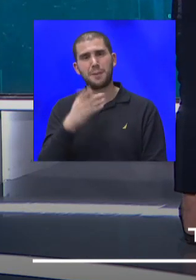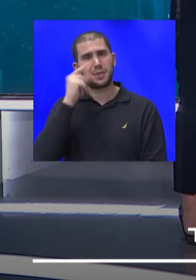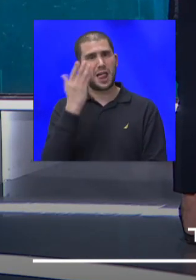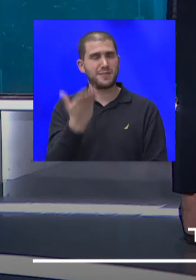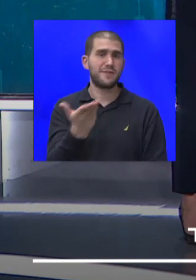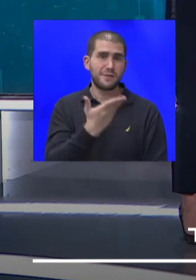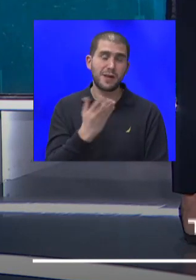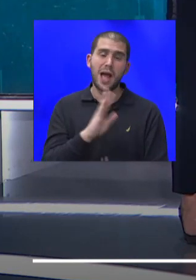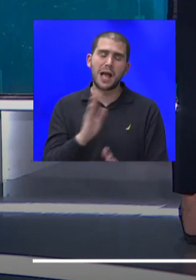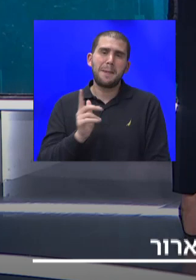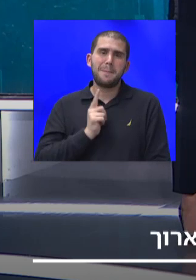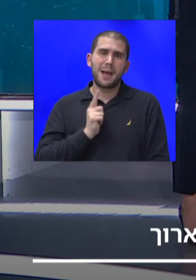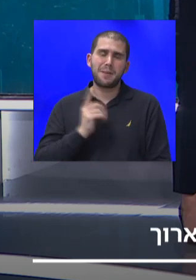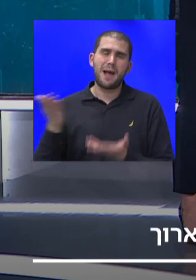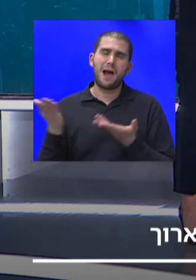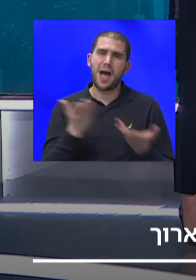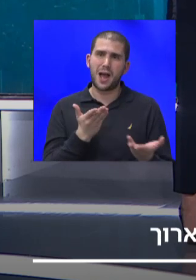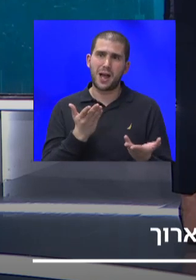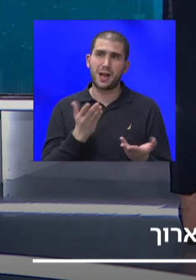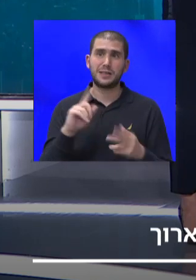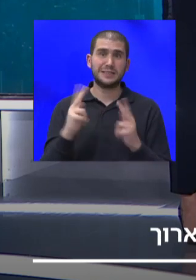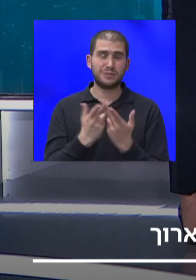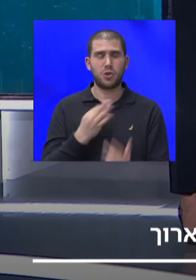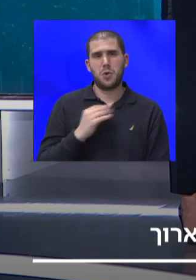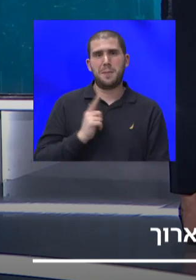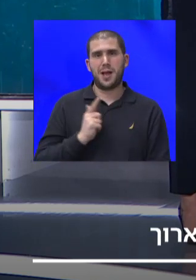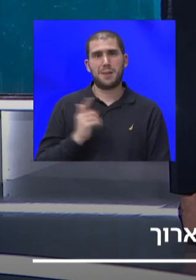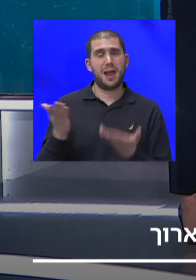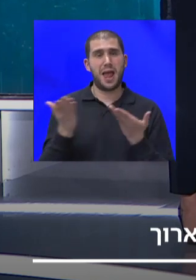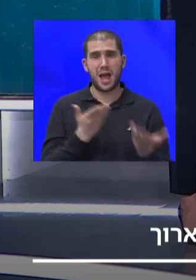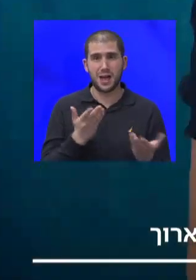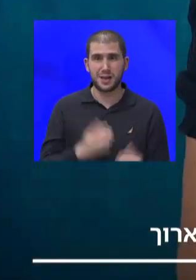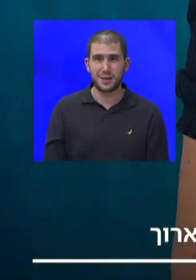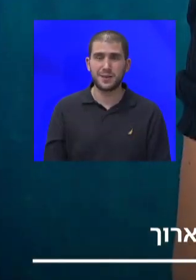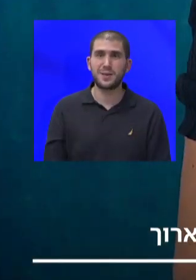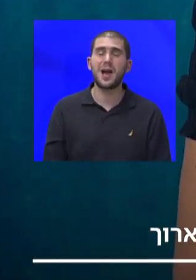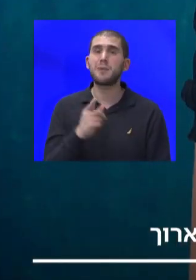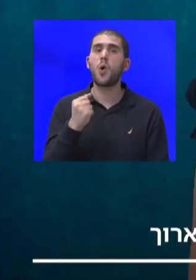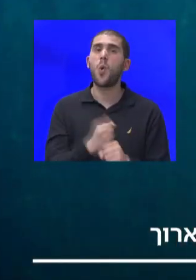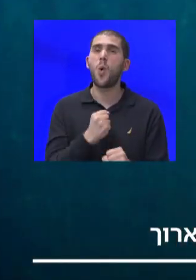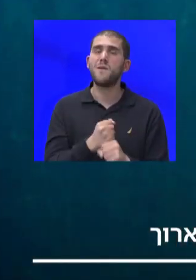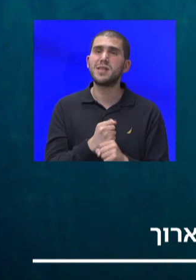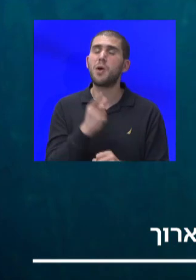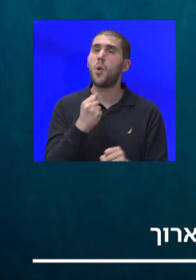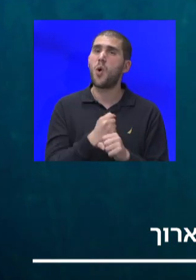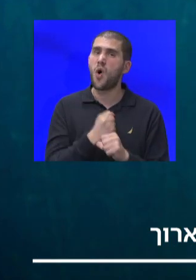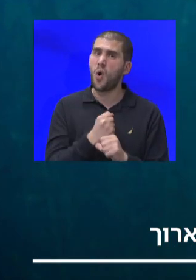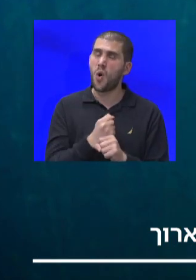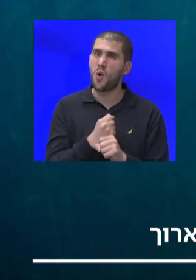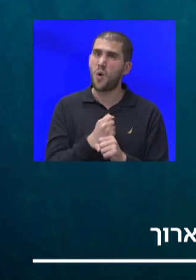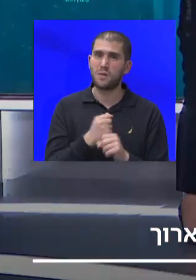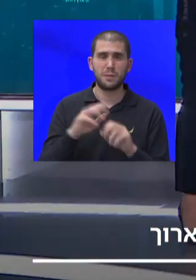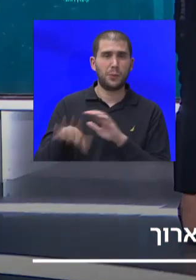להריח, כל הצוות הצוותים שלנו רק מחכים להריח. אז באמת הם עובדים, הם עובדים רק עם כבר חודשים,